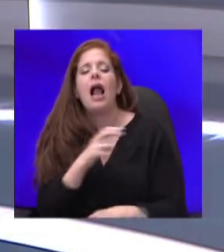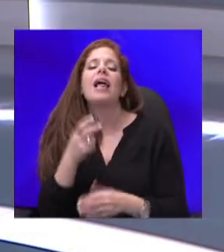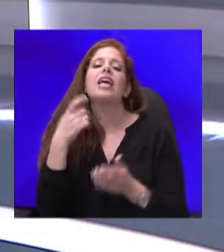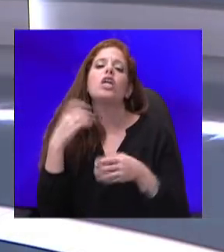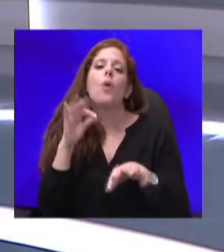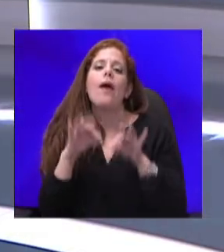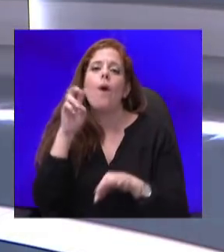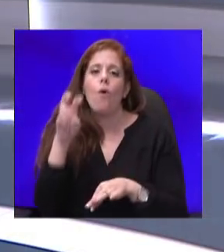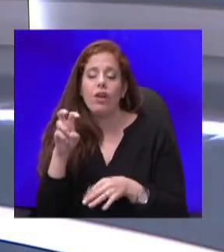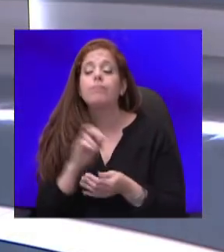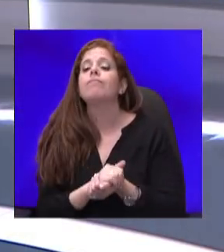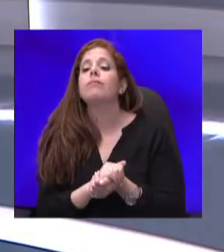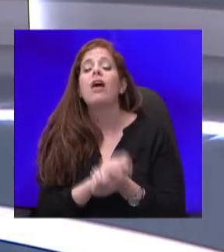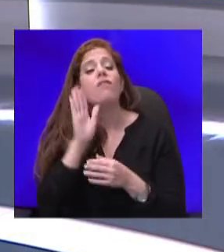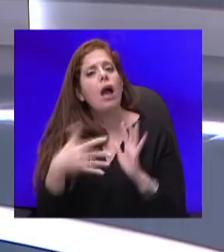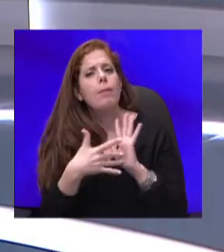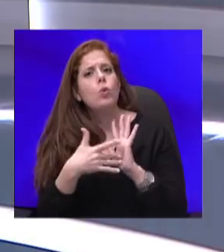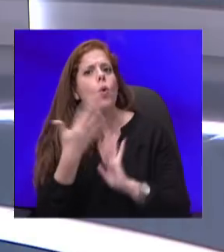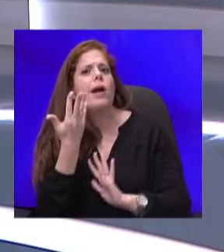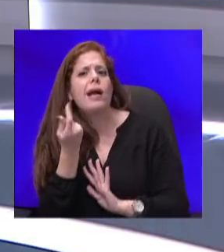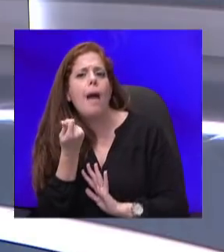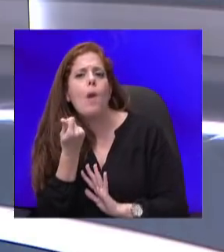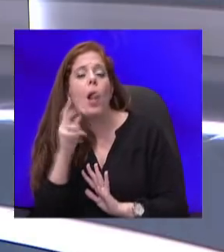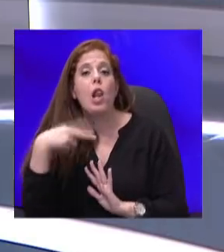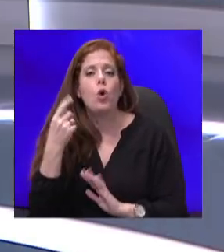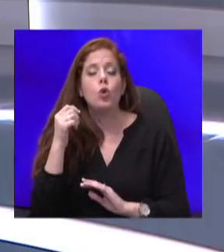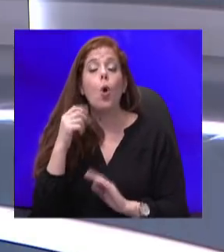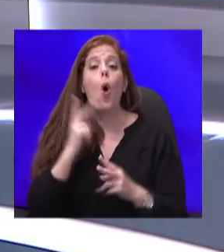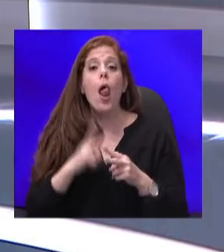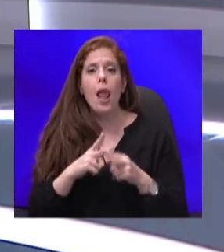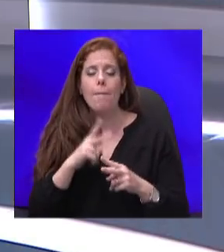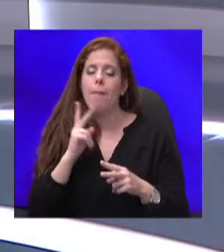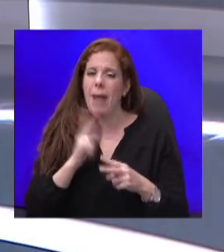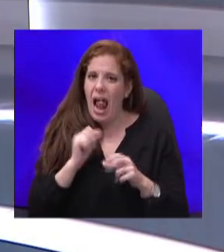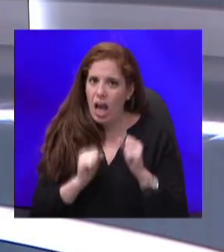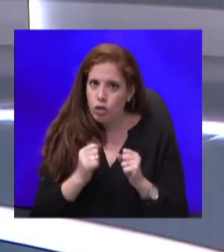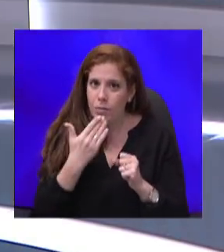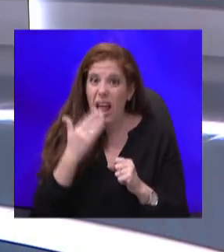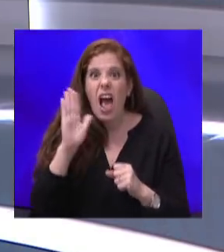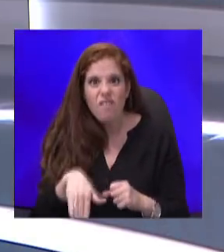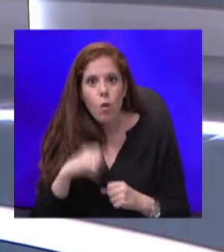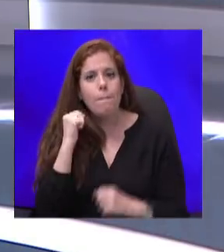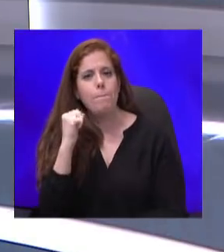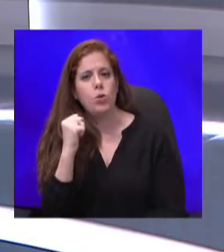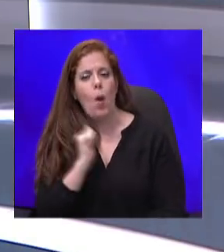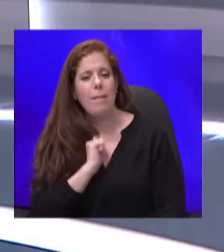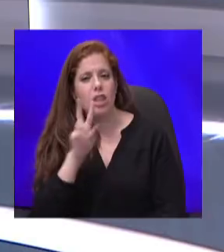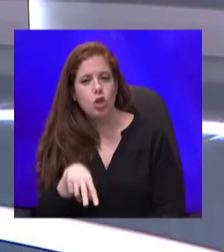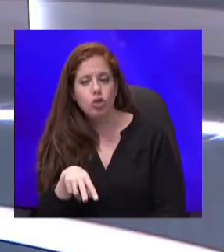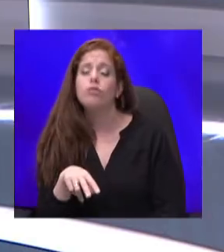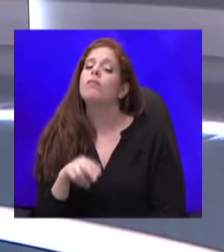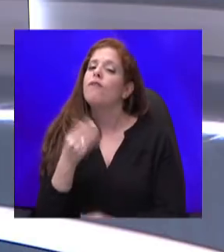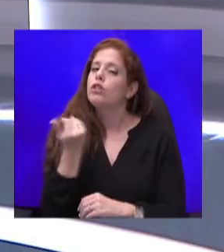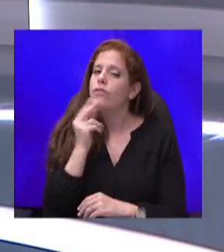עולה להיות חולה במחלה קשה בישראל, אפילו אם יש לכם ביטוח פרטי. אבל שנייה לפני שניצלו לכל אלה, הנה חמישה דברים כלכליים